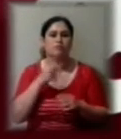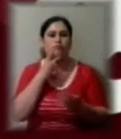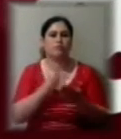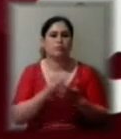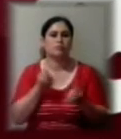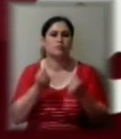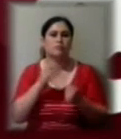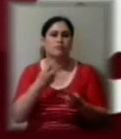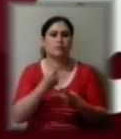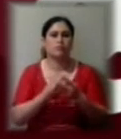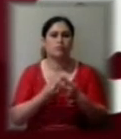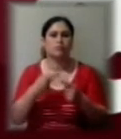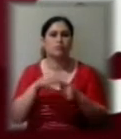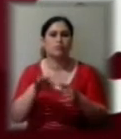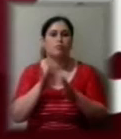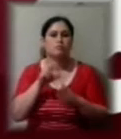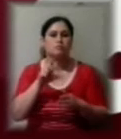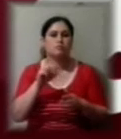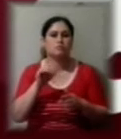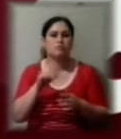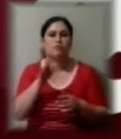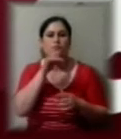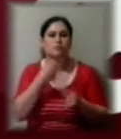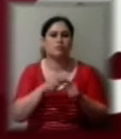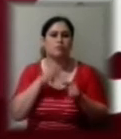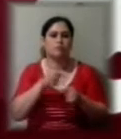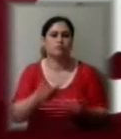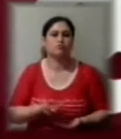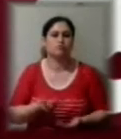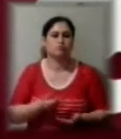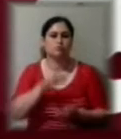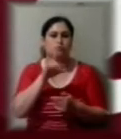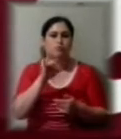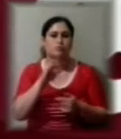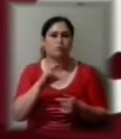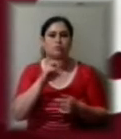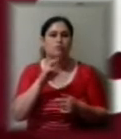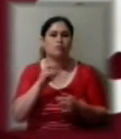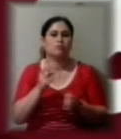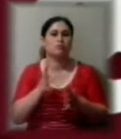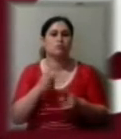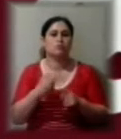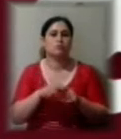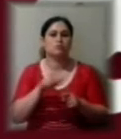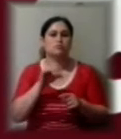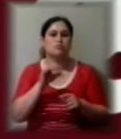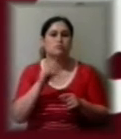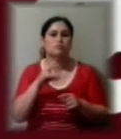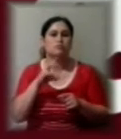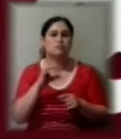може обрати безальтернативний запобіжний захід у вигляді тримання під вартою, то обрати